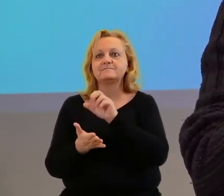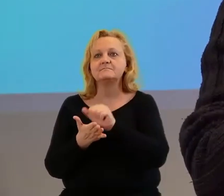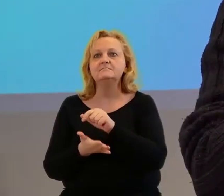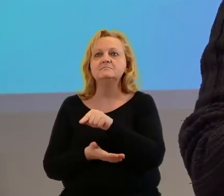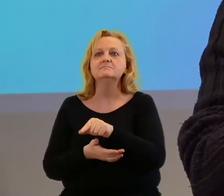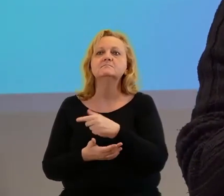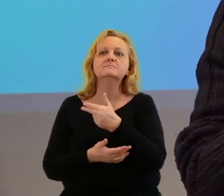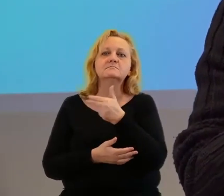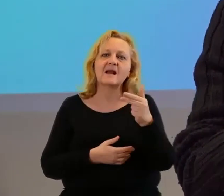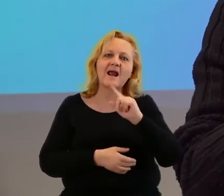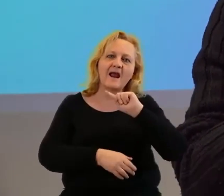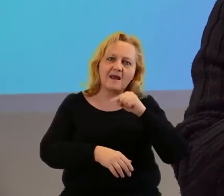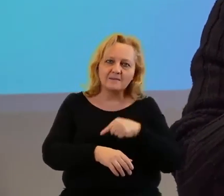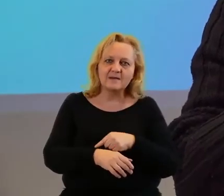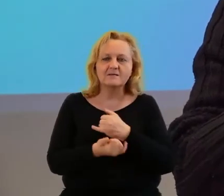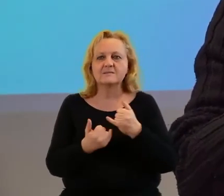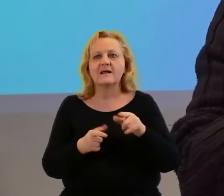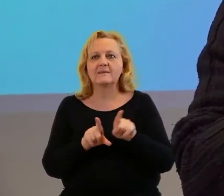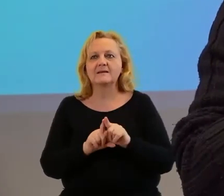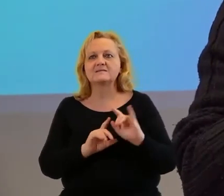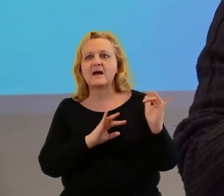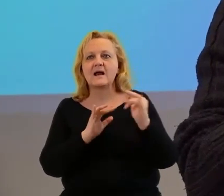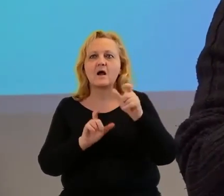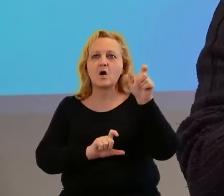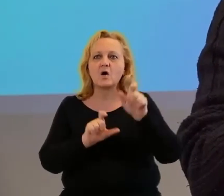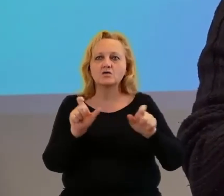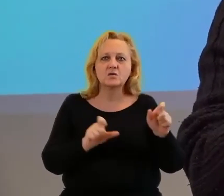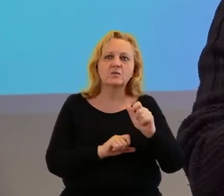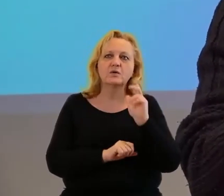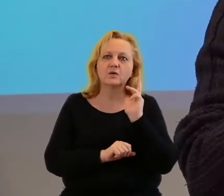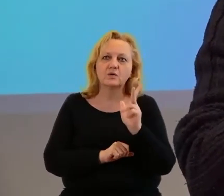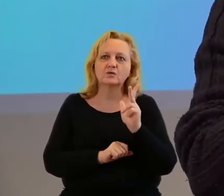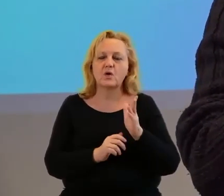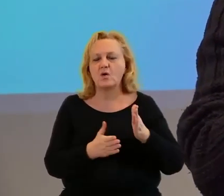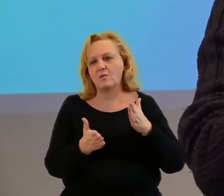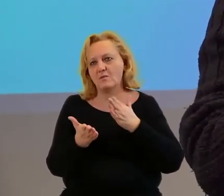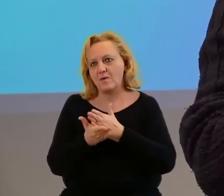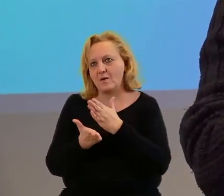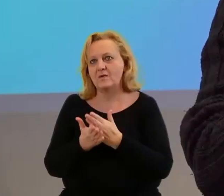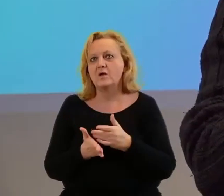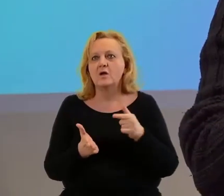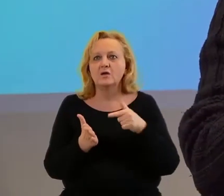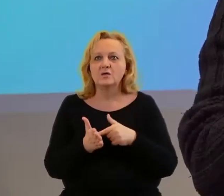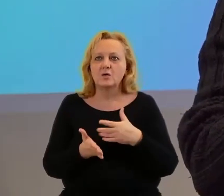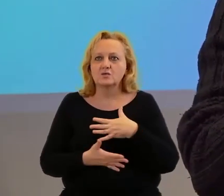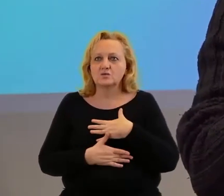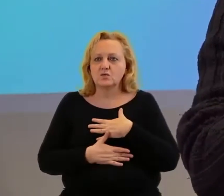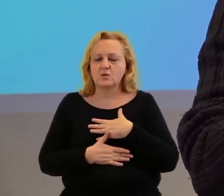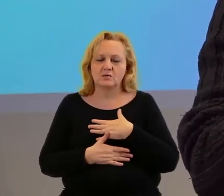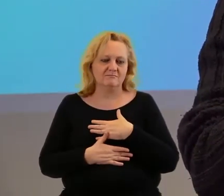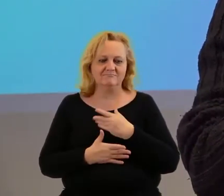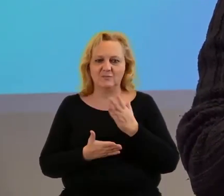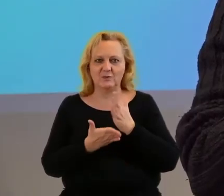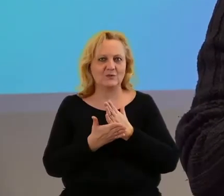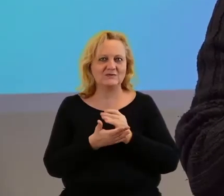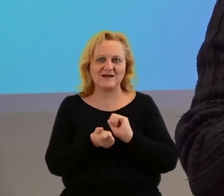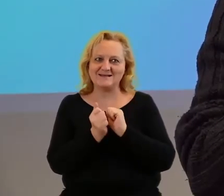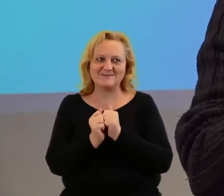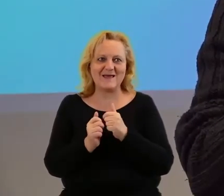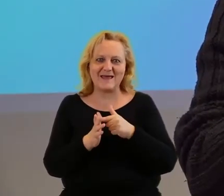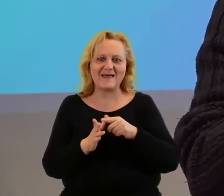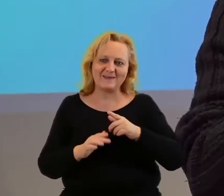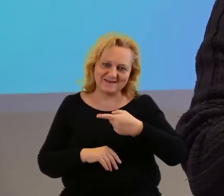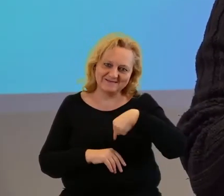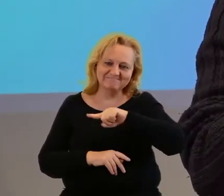się takimi kwestiami administracyjnymi i relacjami też z osobami, które nam pomagają i wydaje mi się, że to był taki moment też przełomowy dla naszej